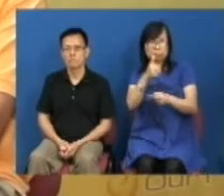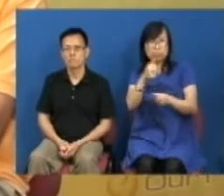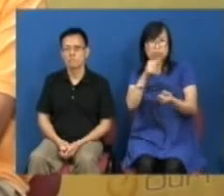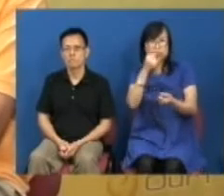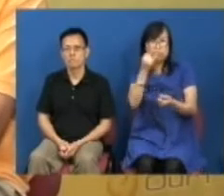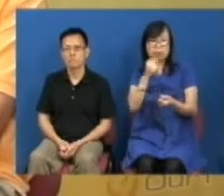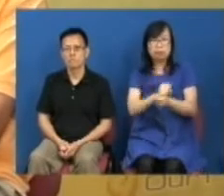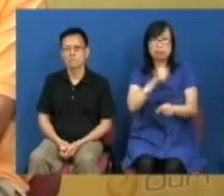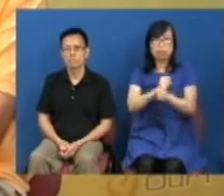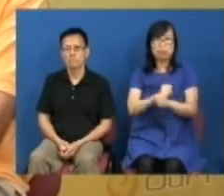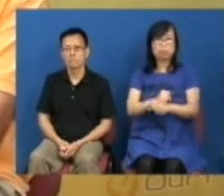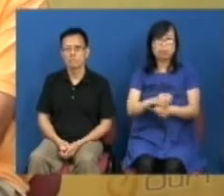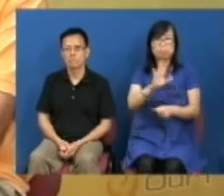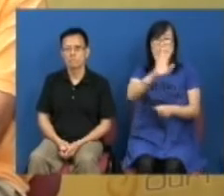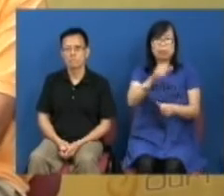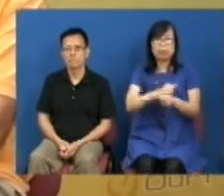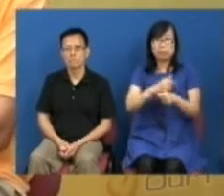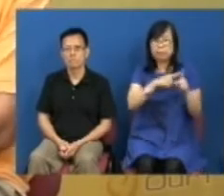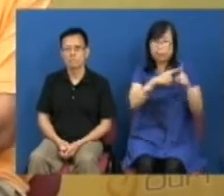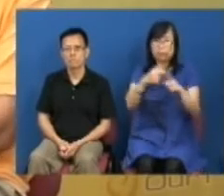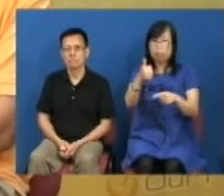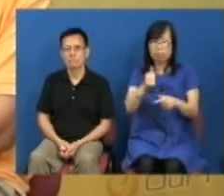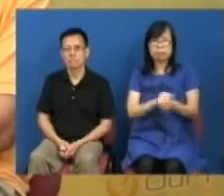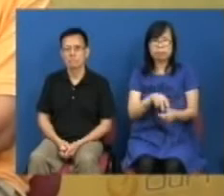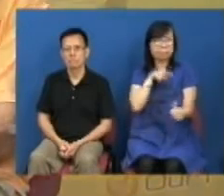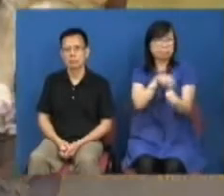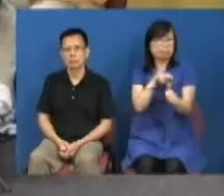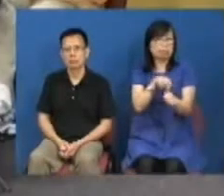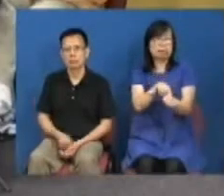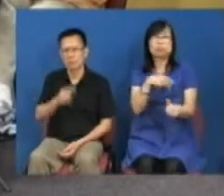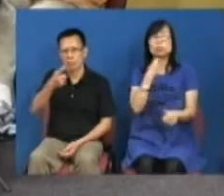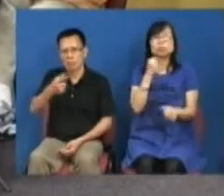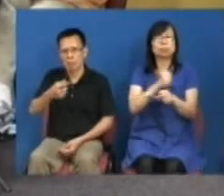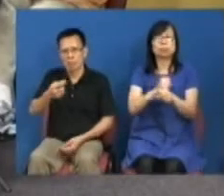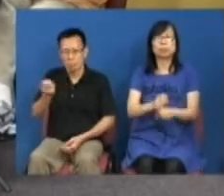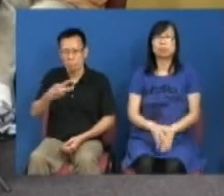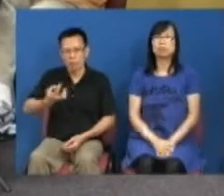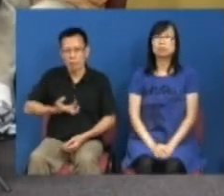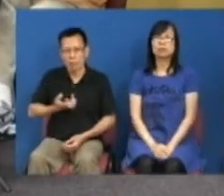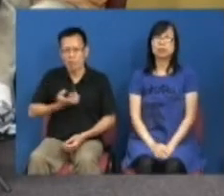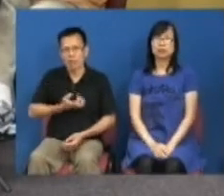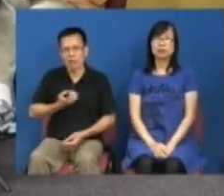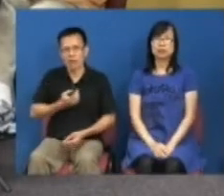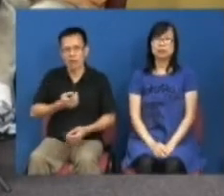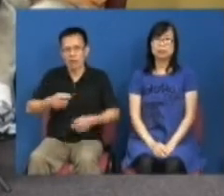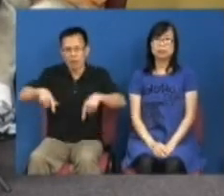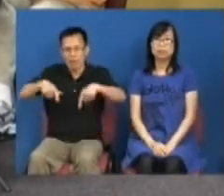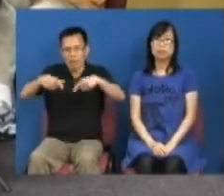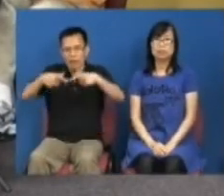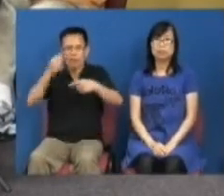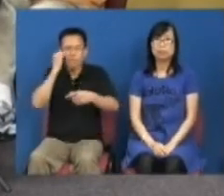法的情况之下这么不得民心的情况之下都要硬去你又生气了林公公又帮你抓人上街